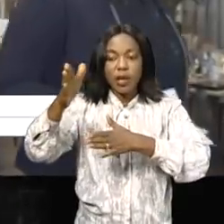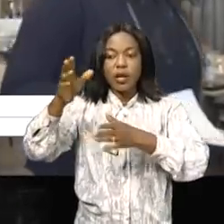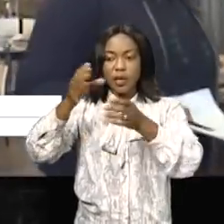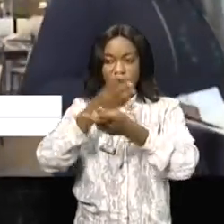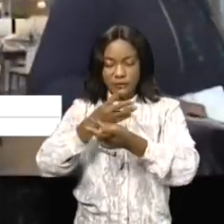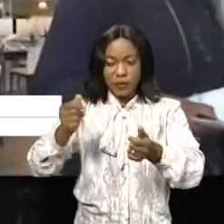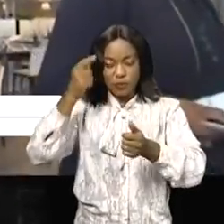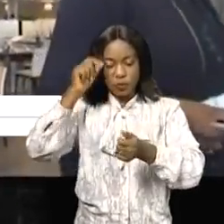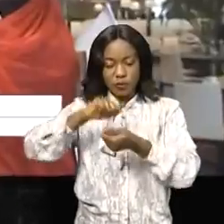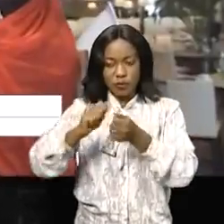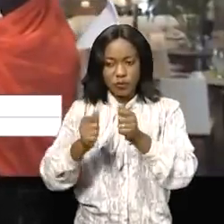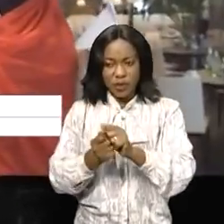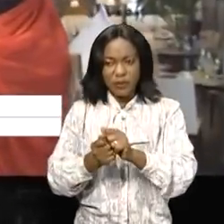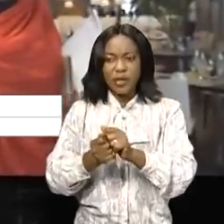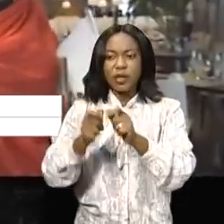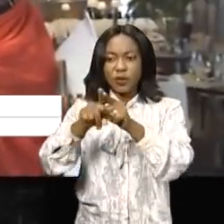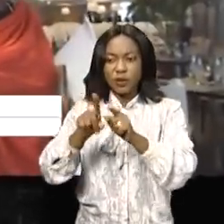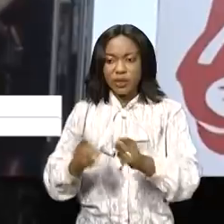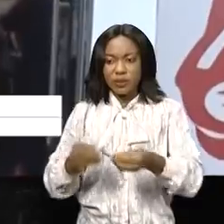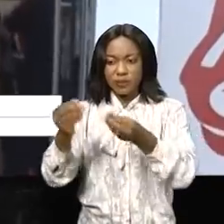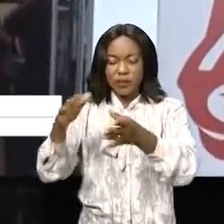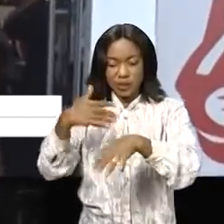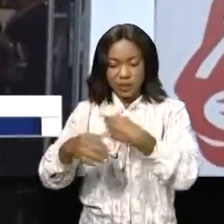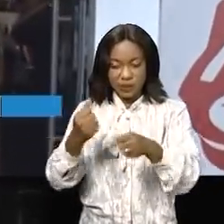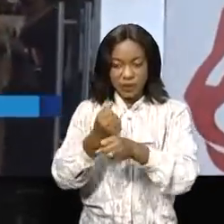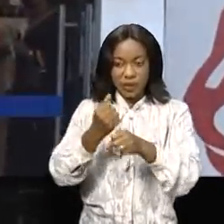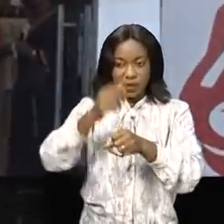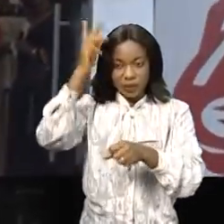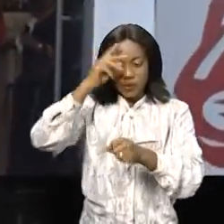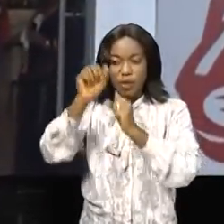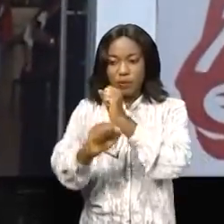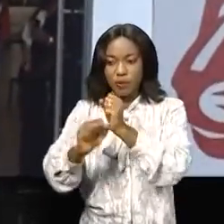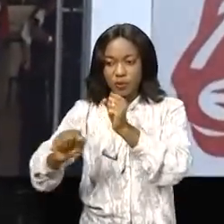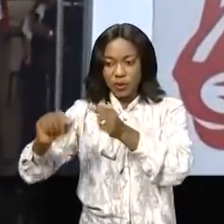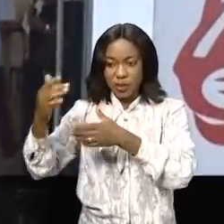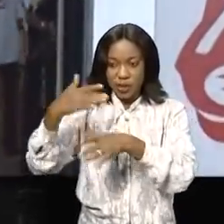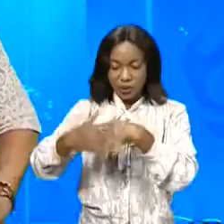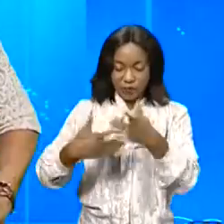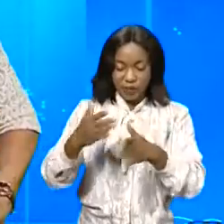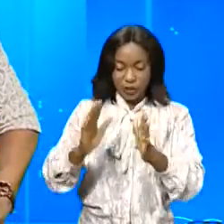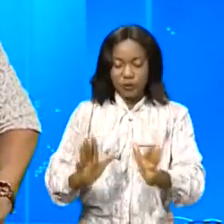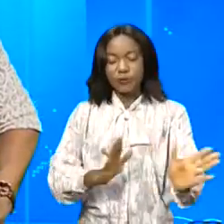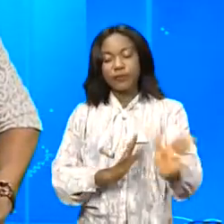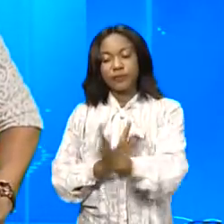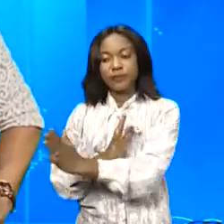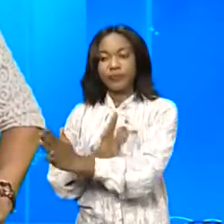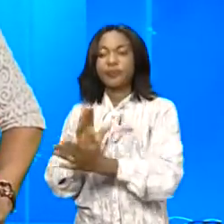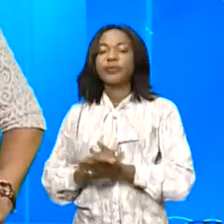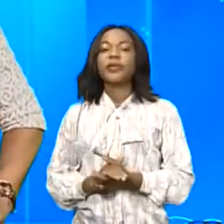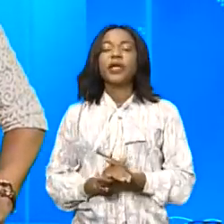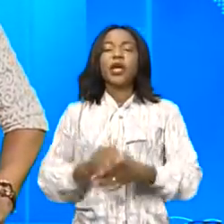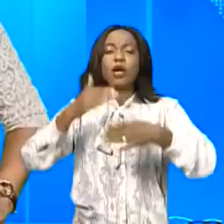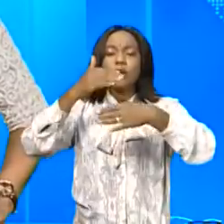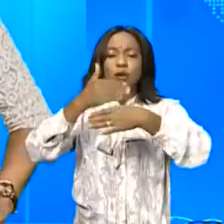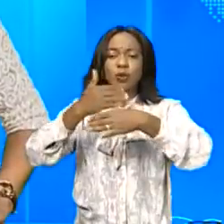résolution de problèmes posés et la mise en place d'une politique de promotion de l'entrepreneuriat. Construits